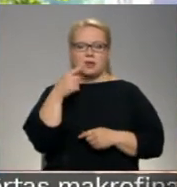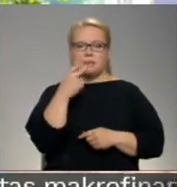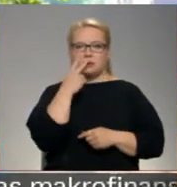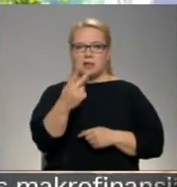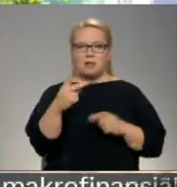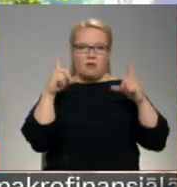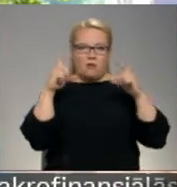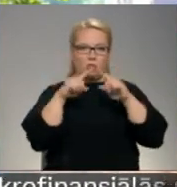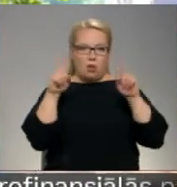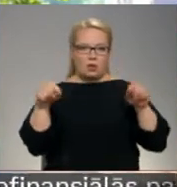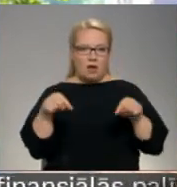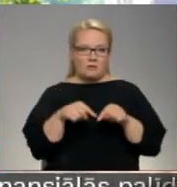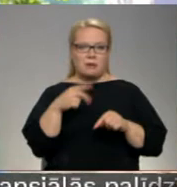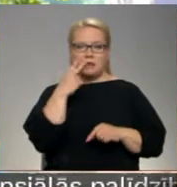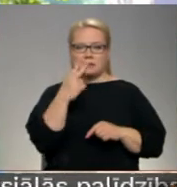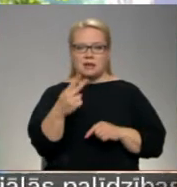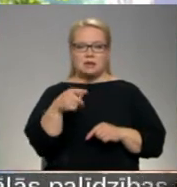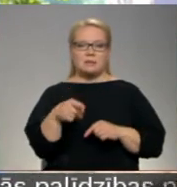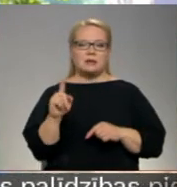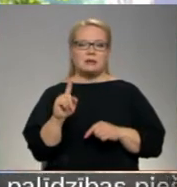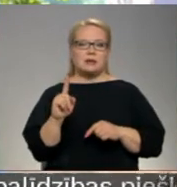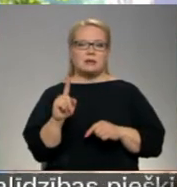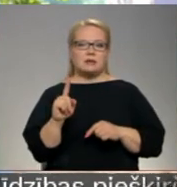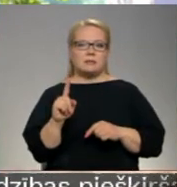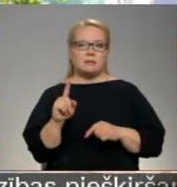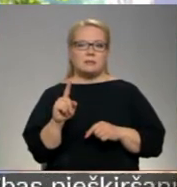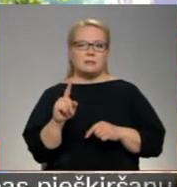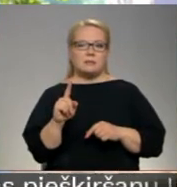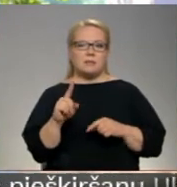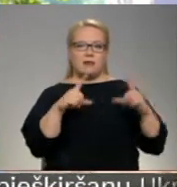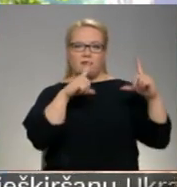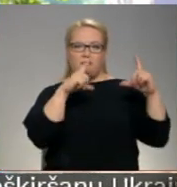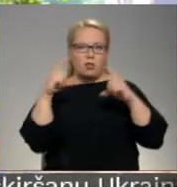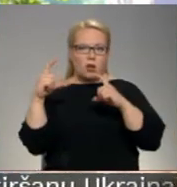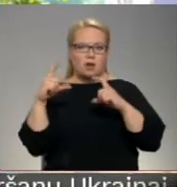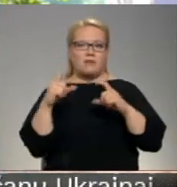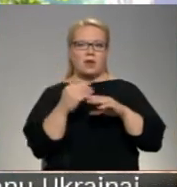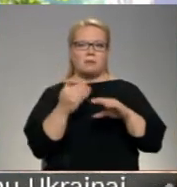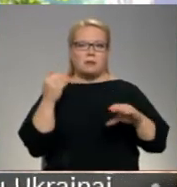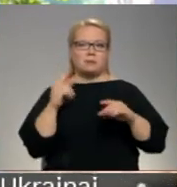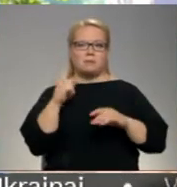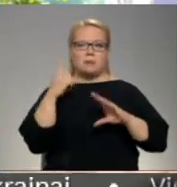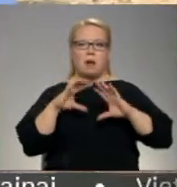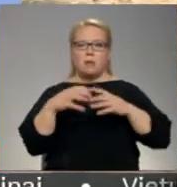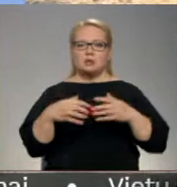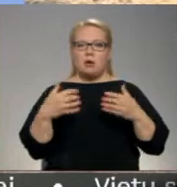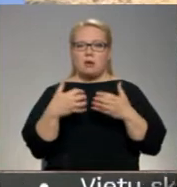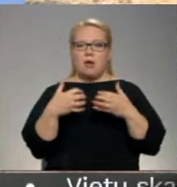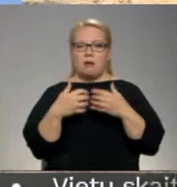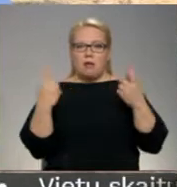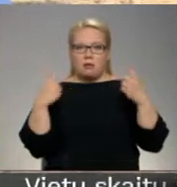redzam fotogrāfijas, kas ir fotografētas pirms pirmā pasaules kara laika.